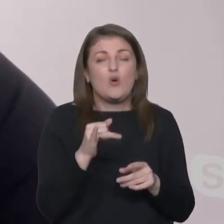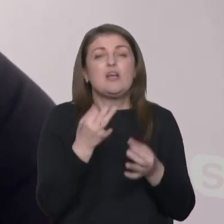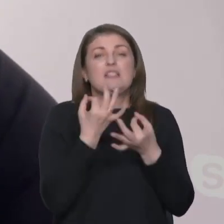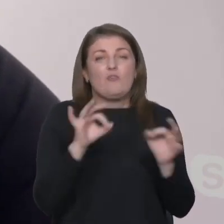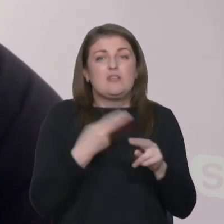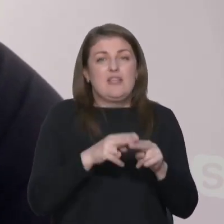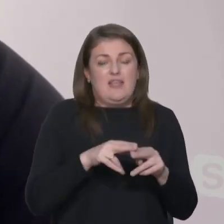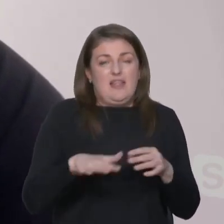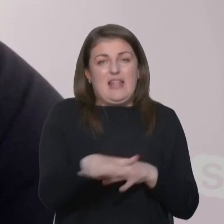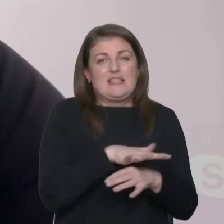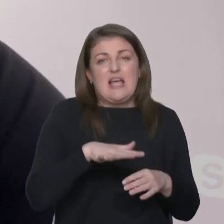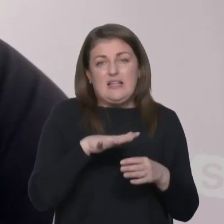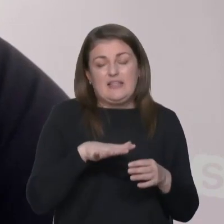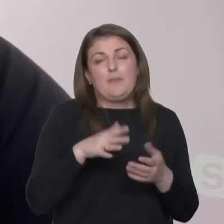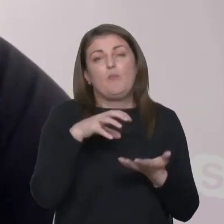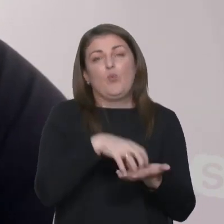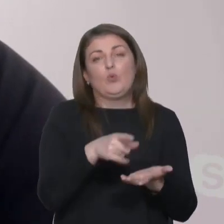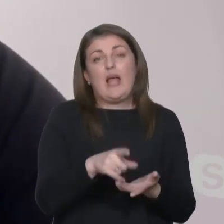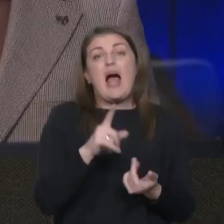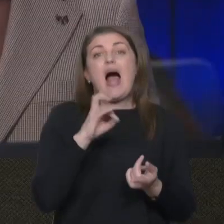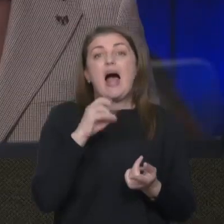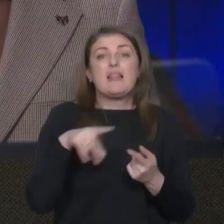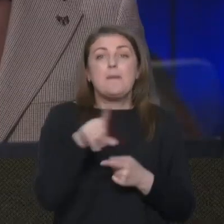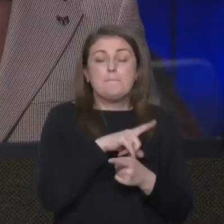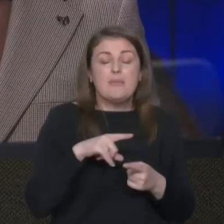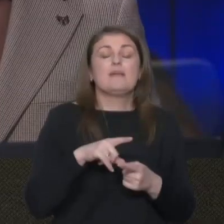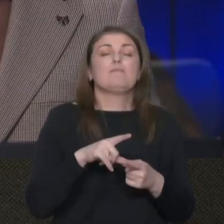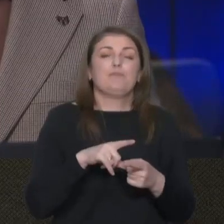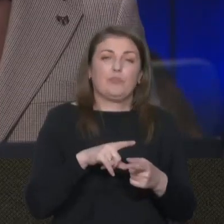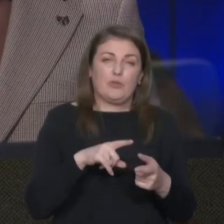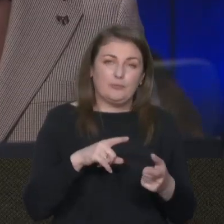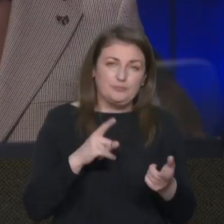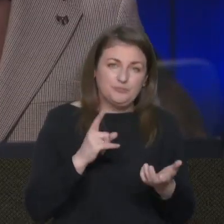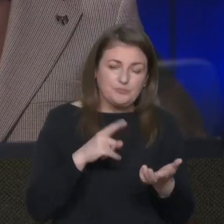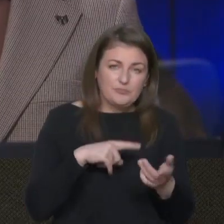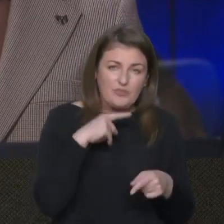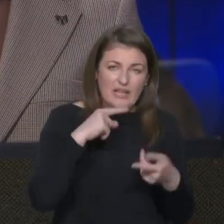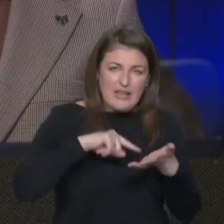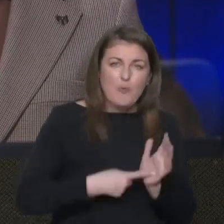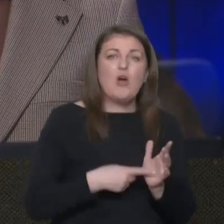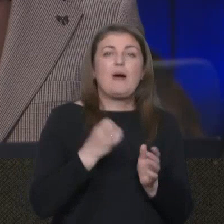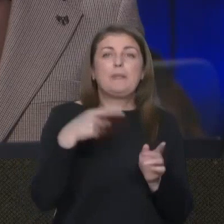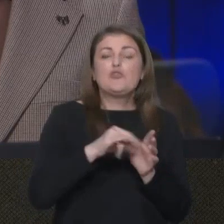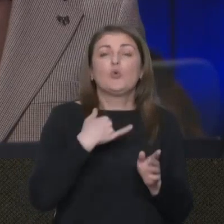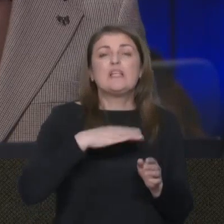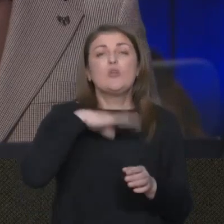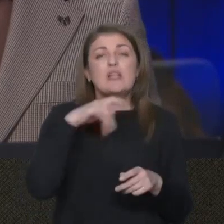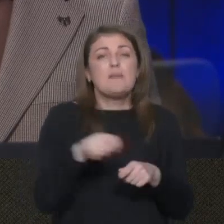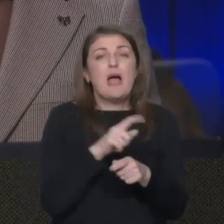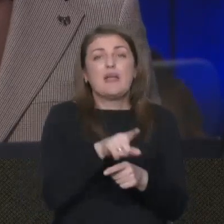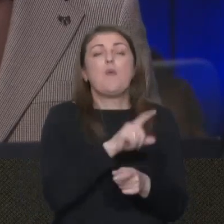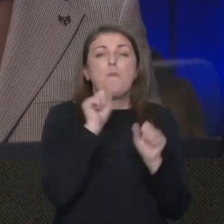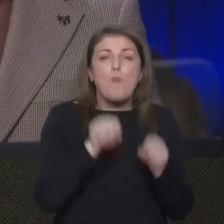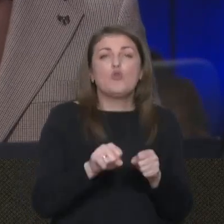населений пункт. Але тим не менш, ми наполягаємо, що в нас достатньо матеріалів, які можуть і